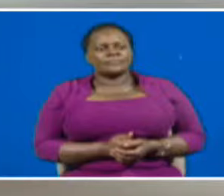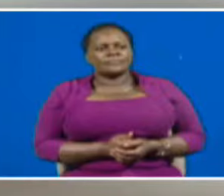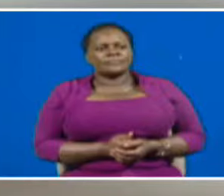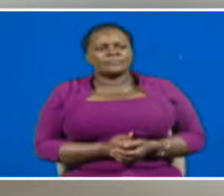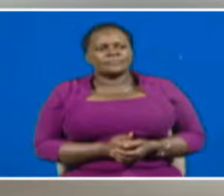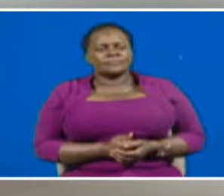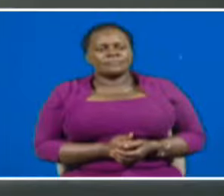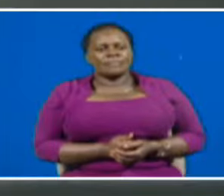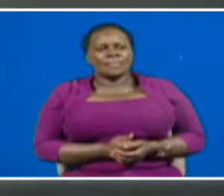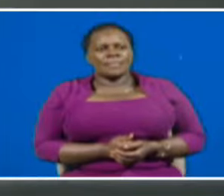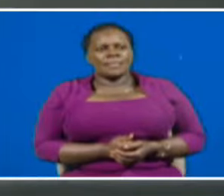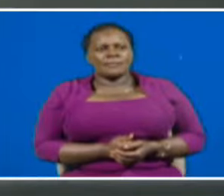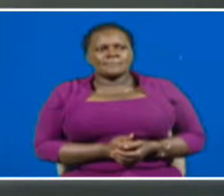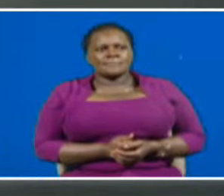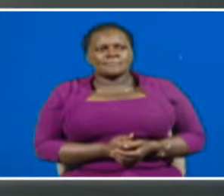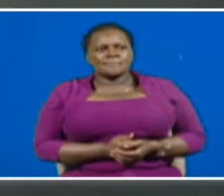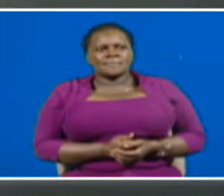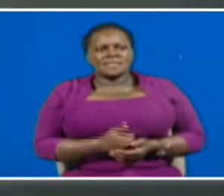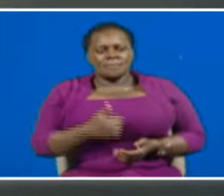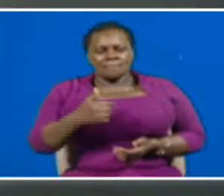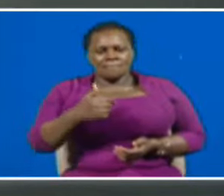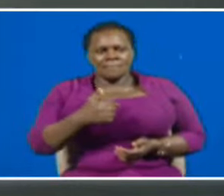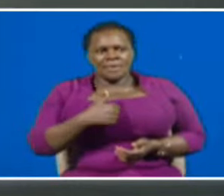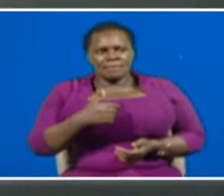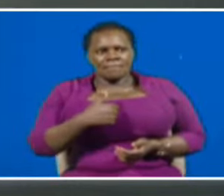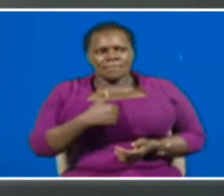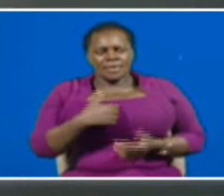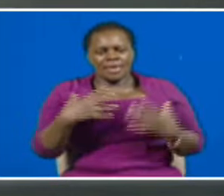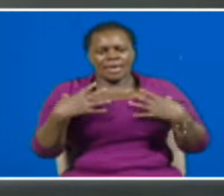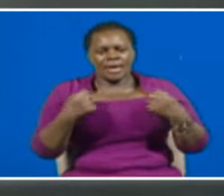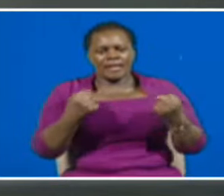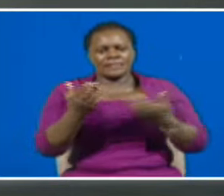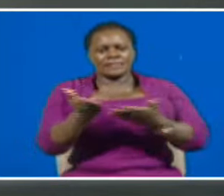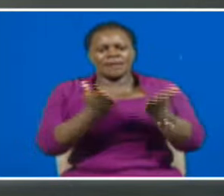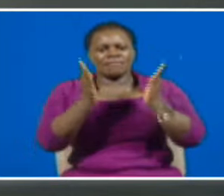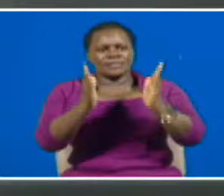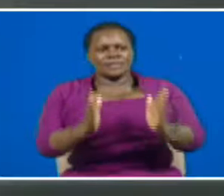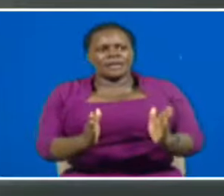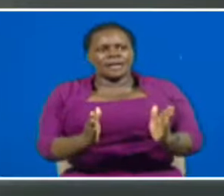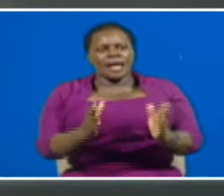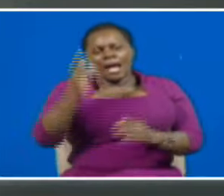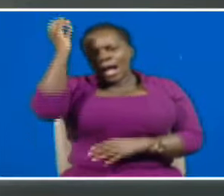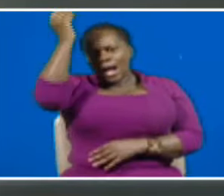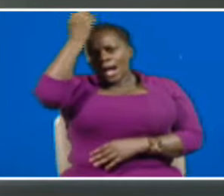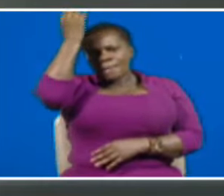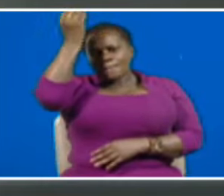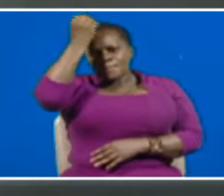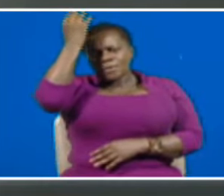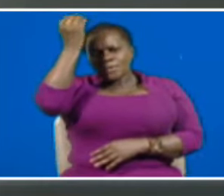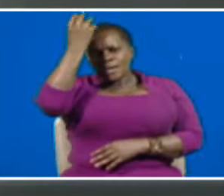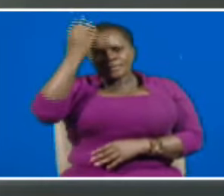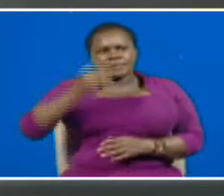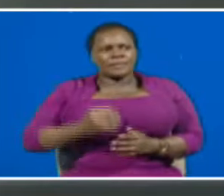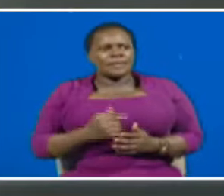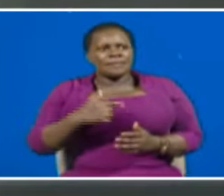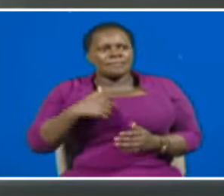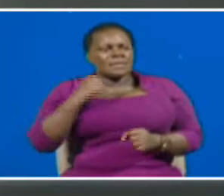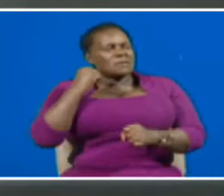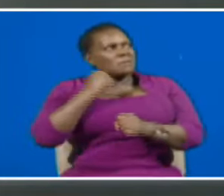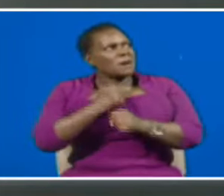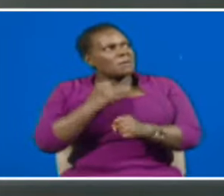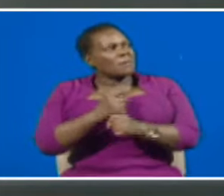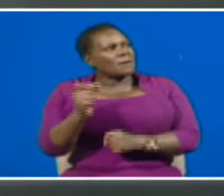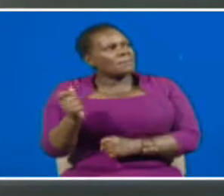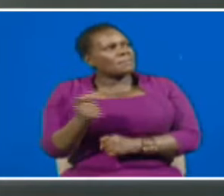Nairobi ni nakuanga mtu wa huduma ya hafya upanda wa amburansi. So nimefanya kwa amburansi